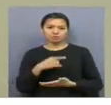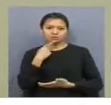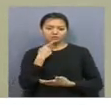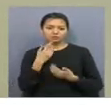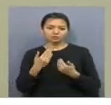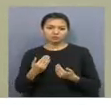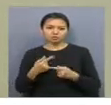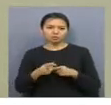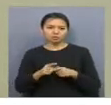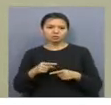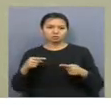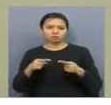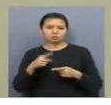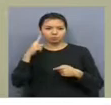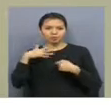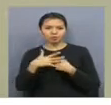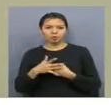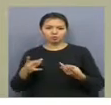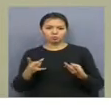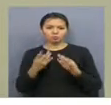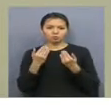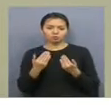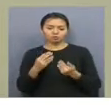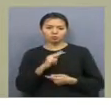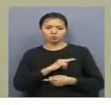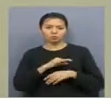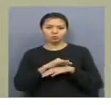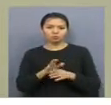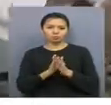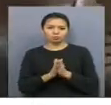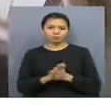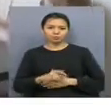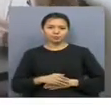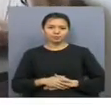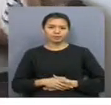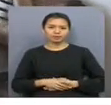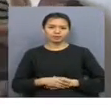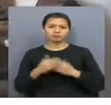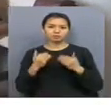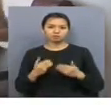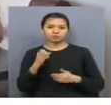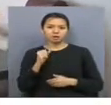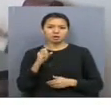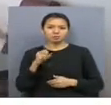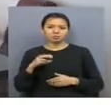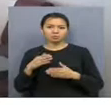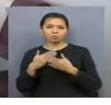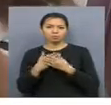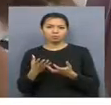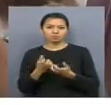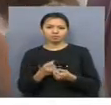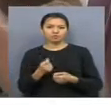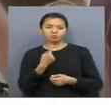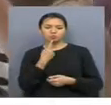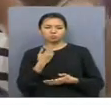ретті анық қанығын білу керек. Осы мақсатта жұмыс жүргізді дөстұрайымын. Бүгінде Атаулы әліуметті көмегалатын аз